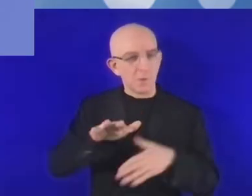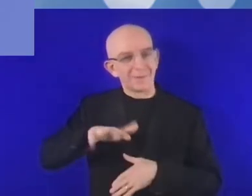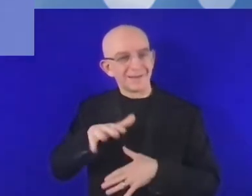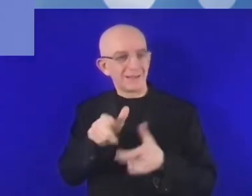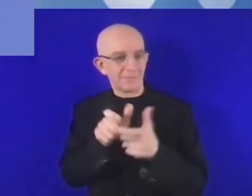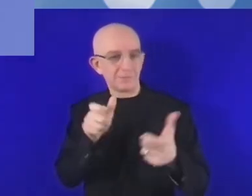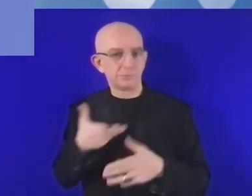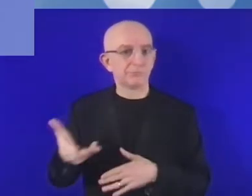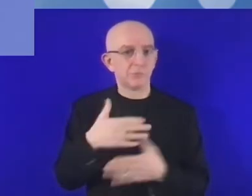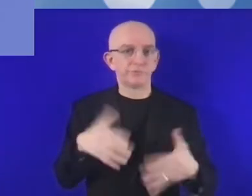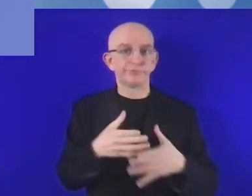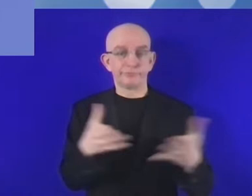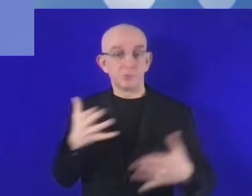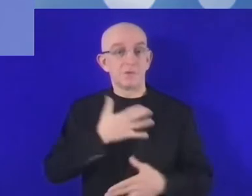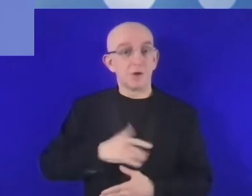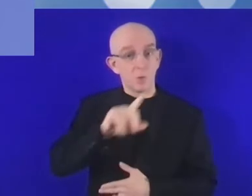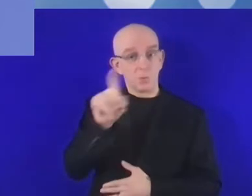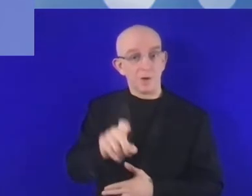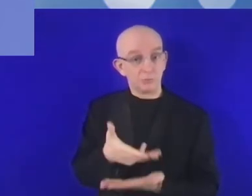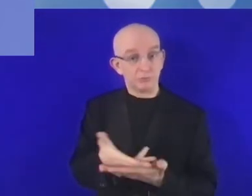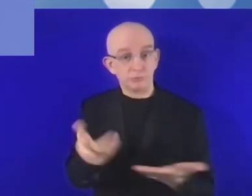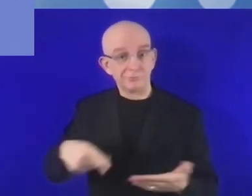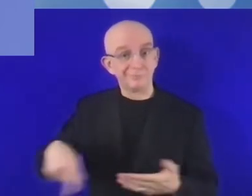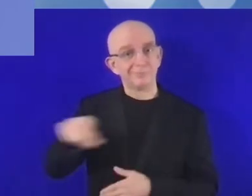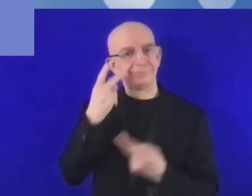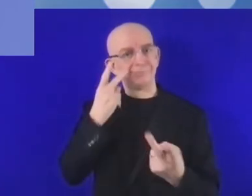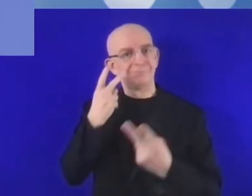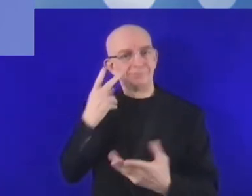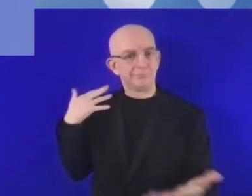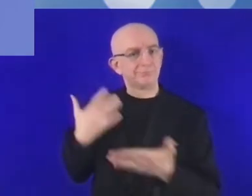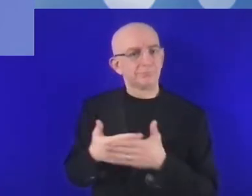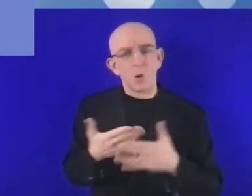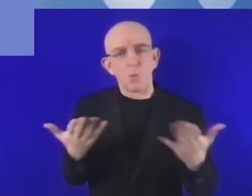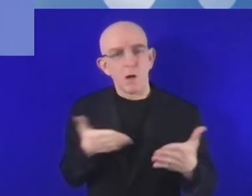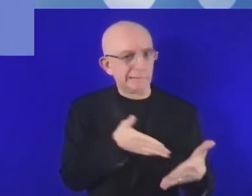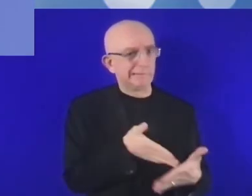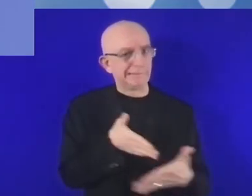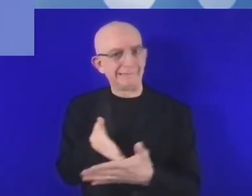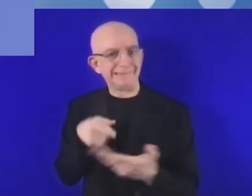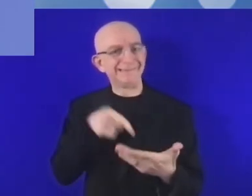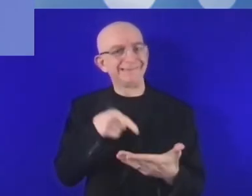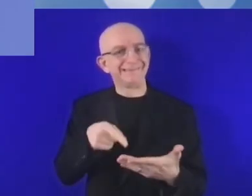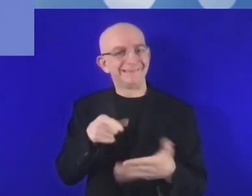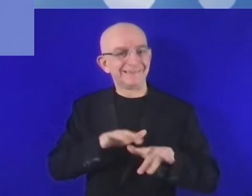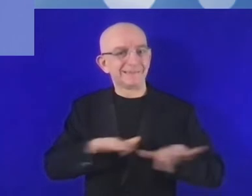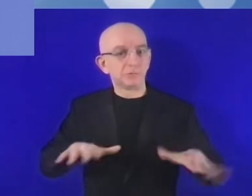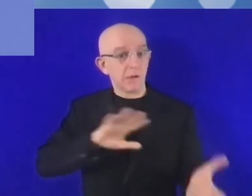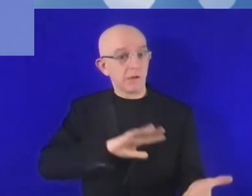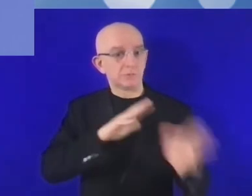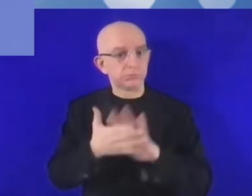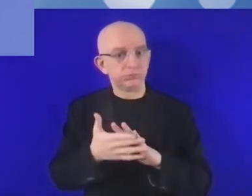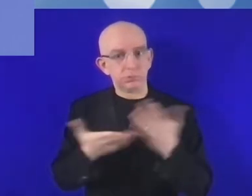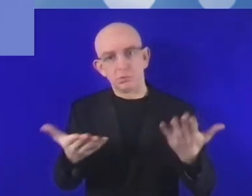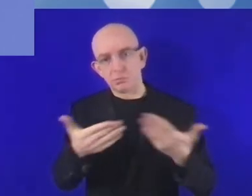przed nami, jeśli chodzi o transformację cyfrową i w jakich obszarach będą potrzebne interwencje regulacyjne.